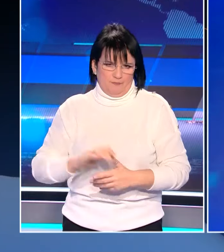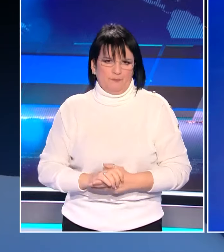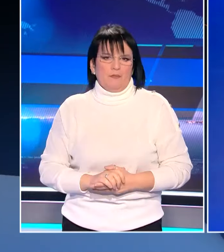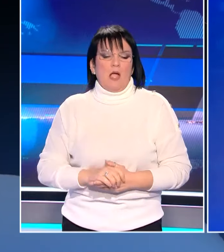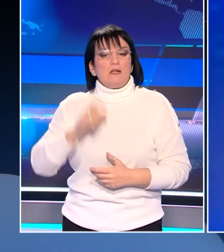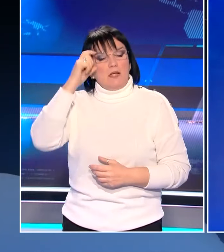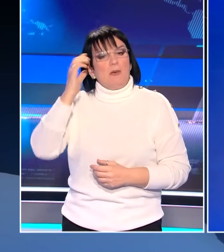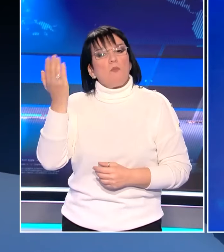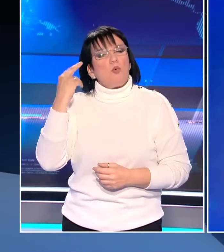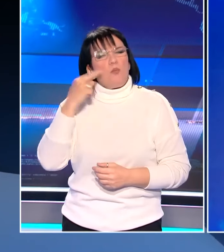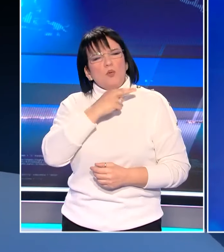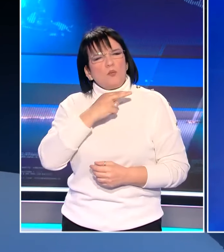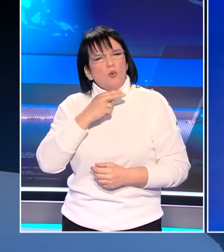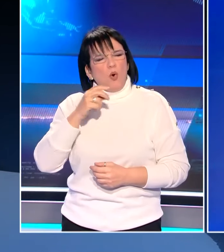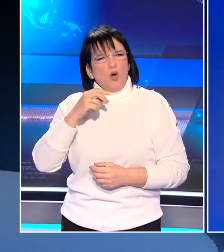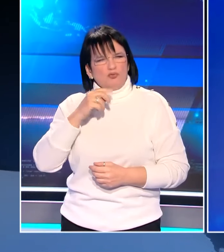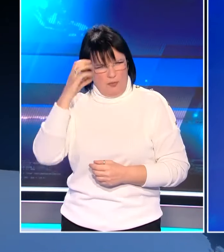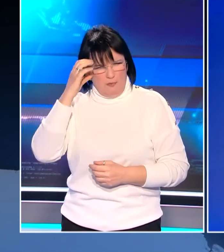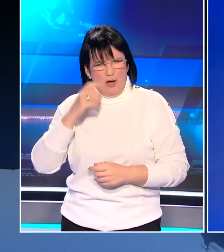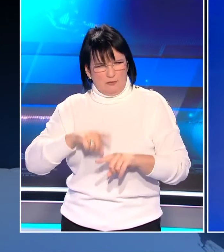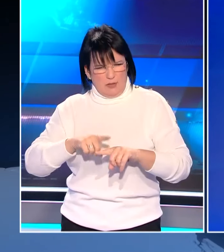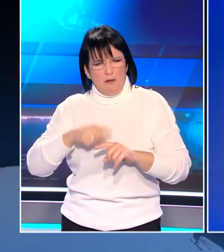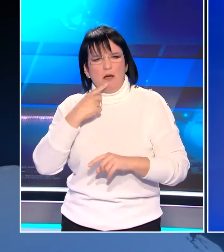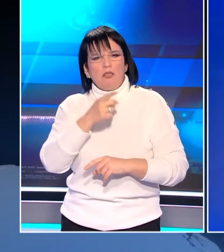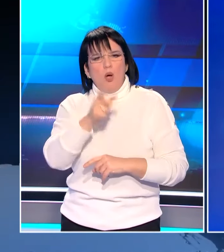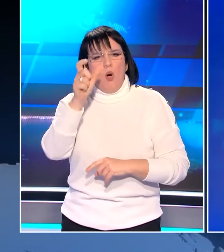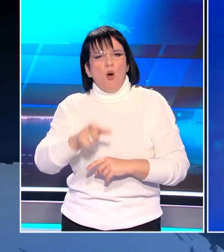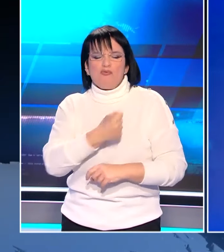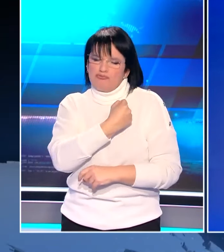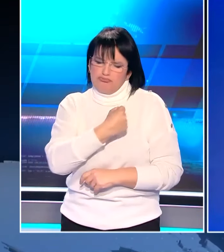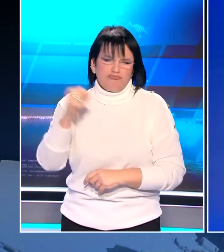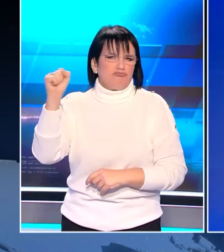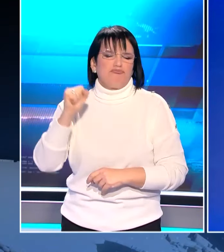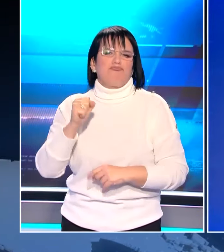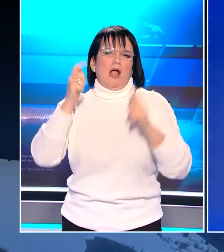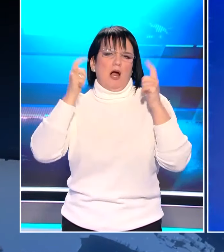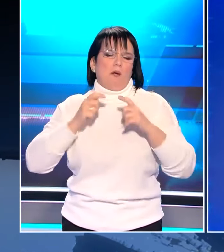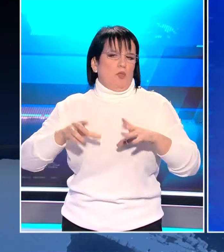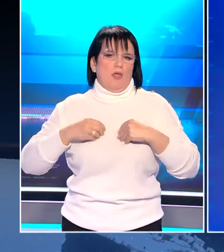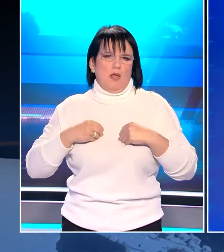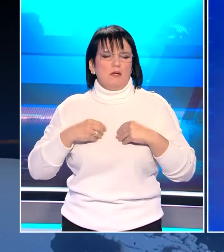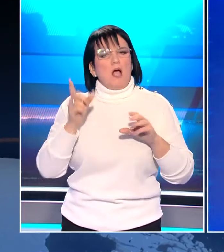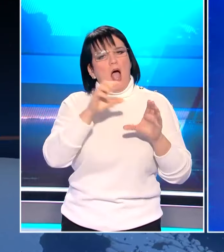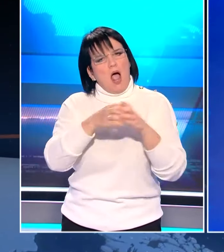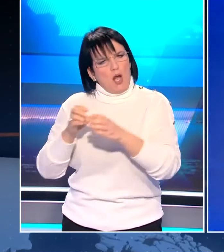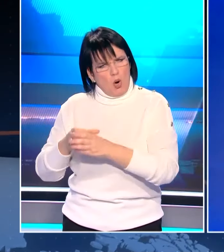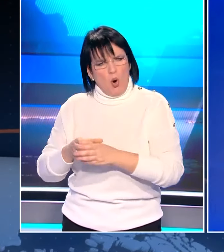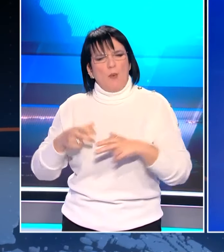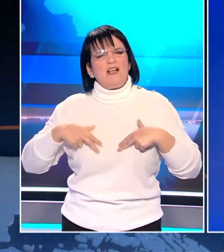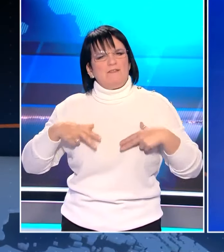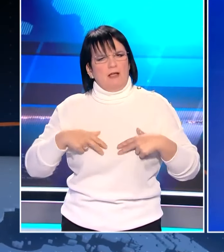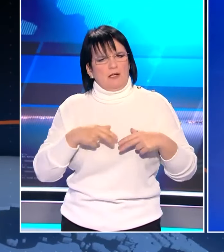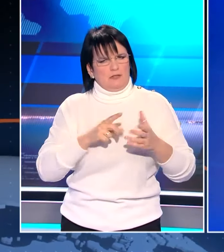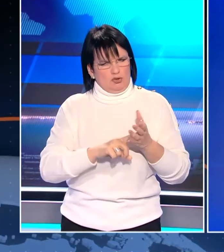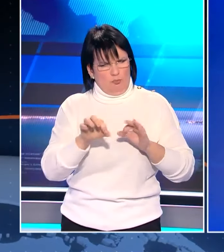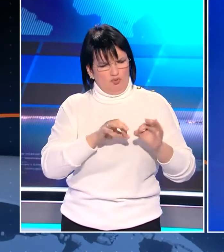Βουλή, που δεν περιορίστηκε μόνο στο σχέδιο νόμου για το γάμο των νομοφυλών ζευγαριών, αλλά επεκτάθηκε και σε άλλους τομείς της κυβερνητικής πολιτικής.